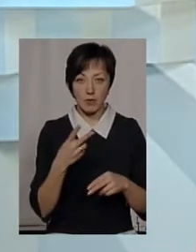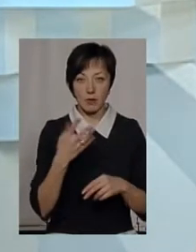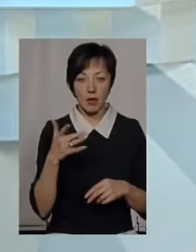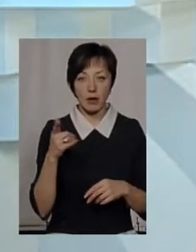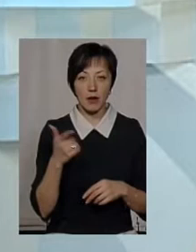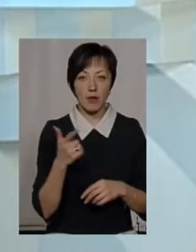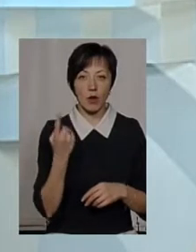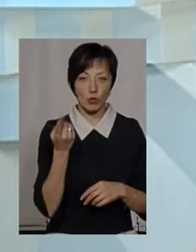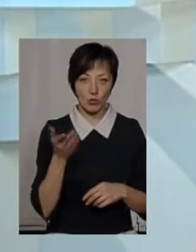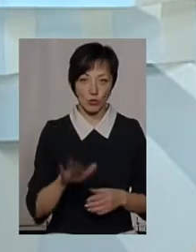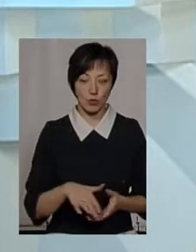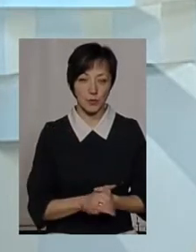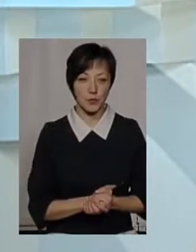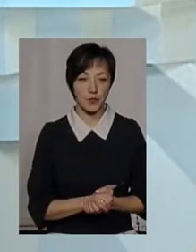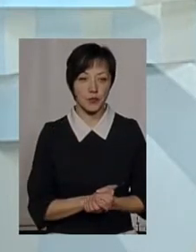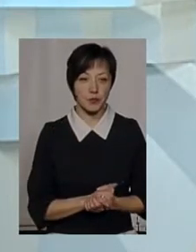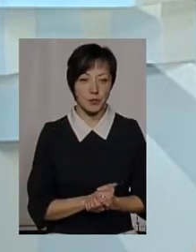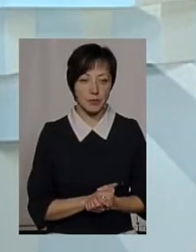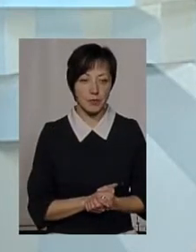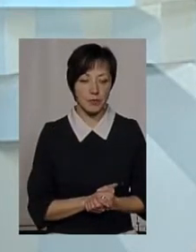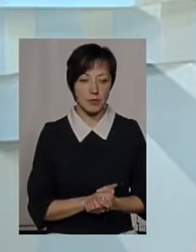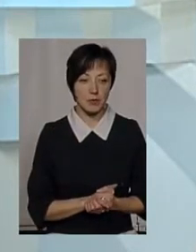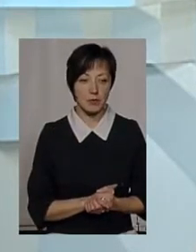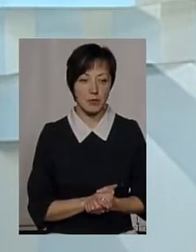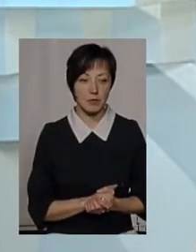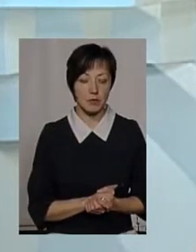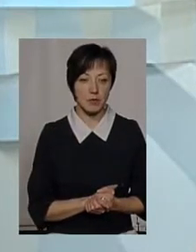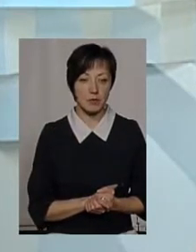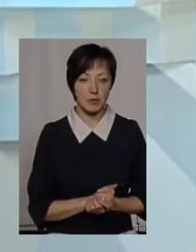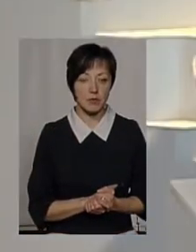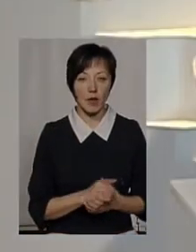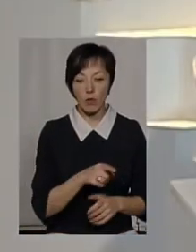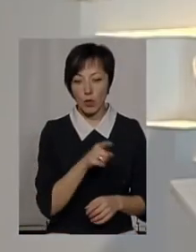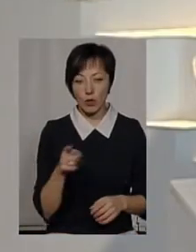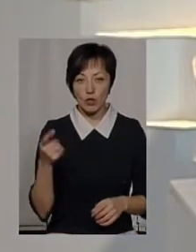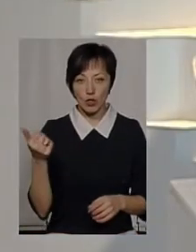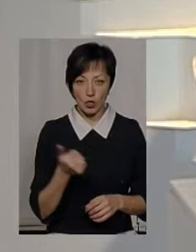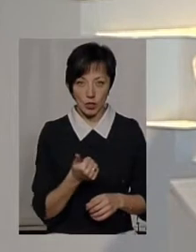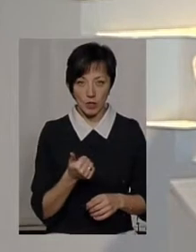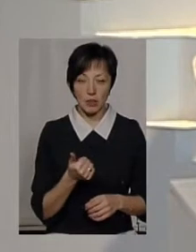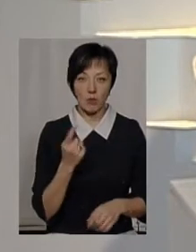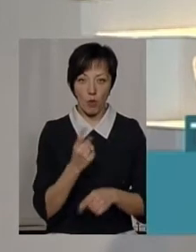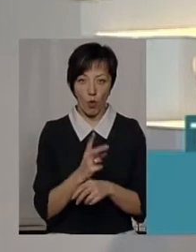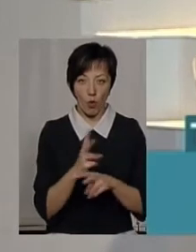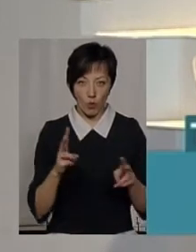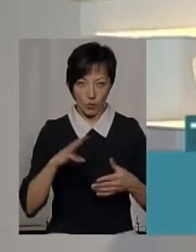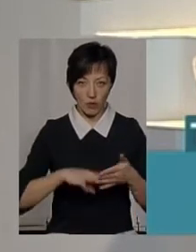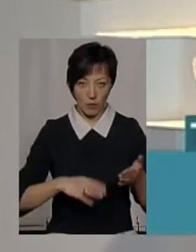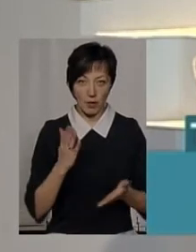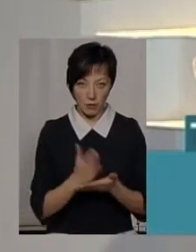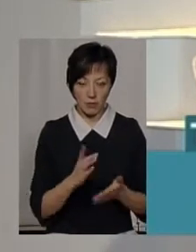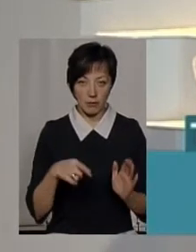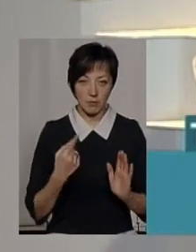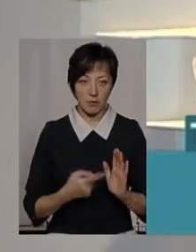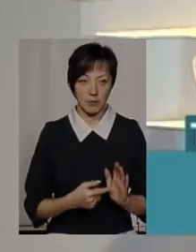ракам це 25 гривень 50 копійок за одного. Так, за одного. От впродовж цього тижня, відколи діє заборона, вже когось заштрафували?